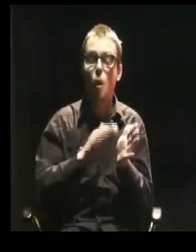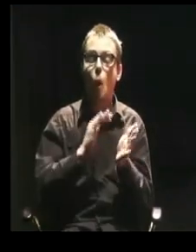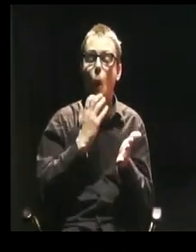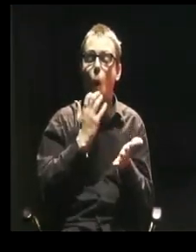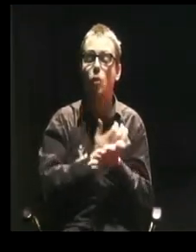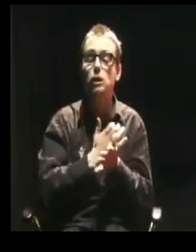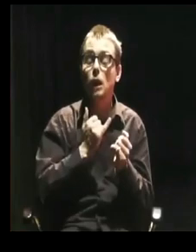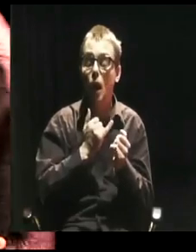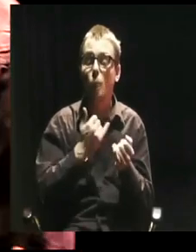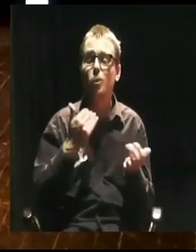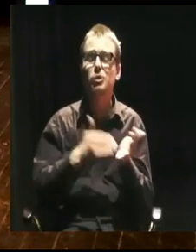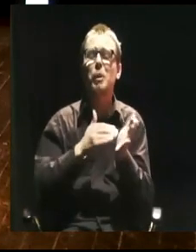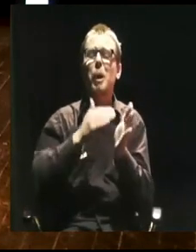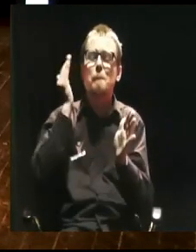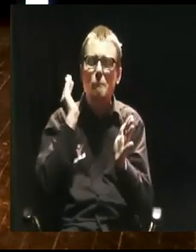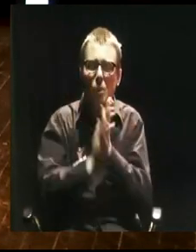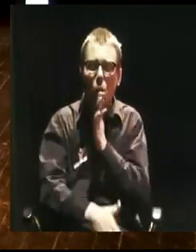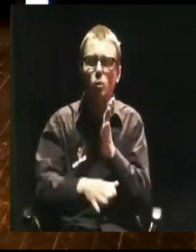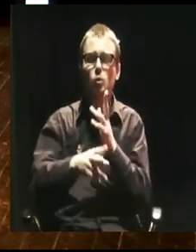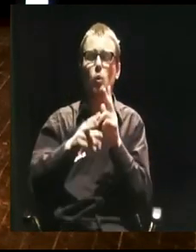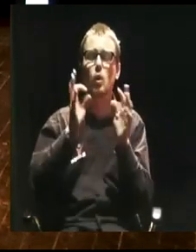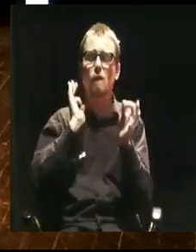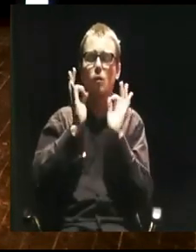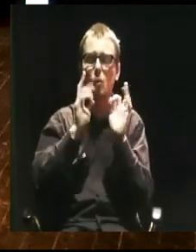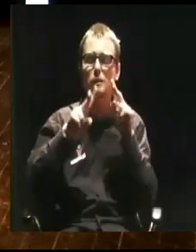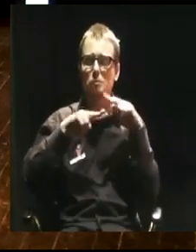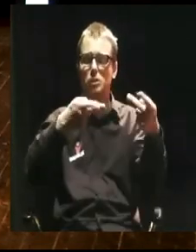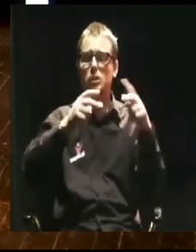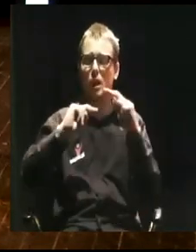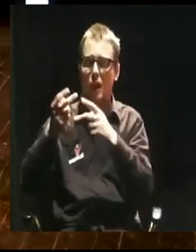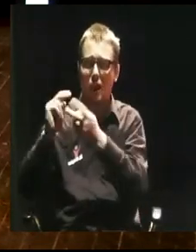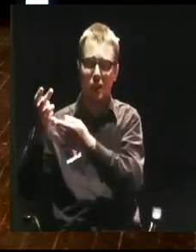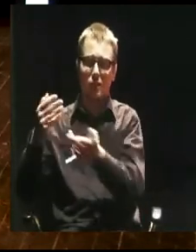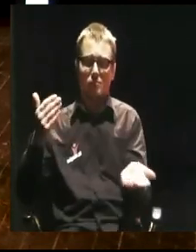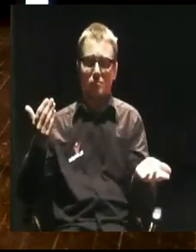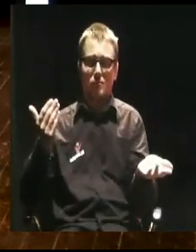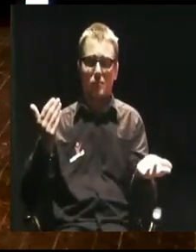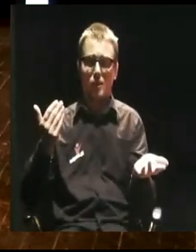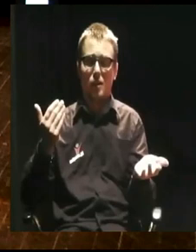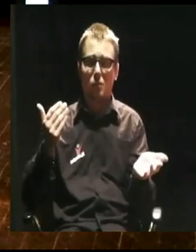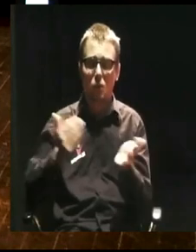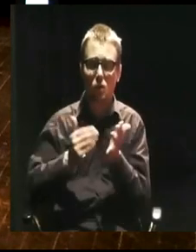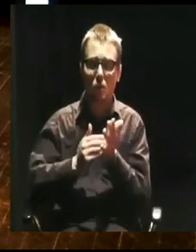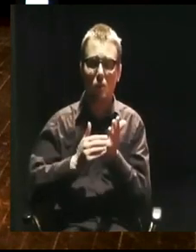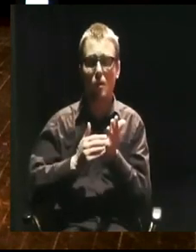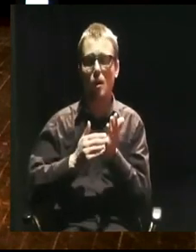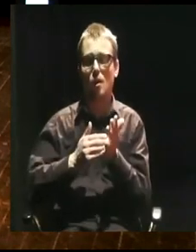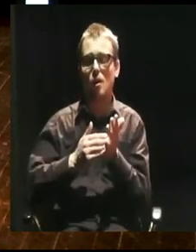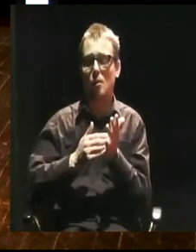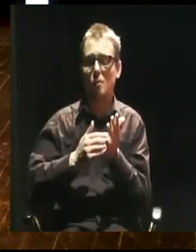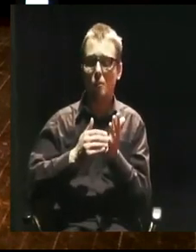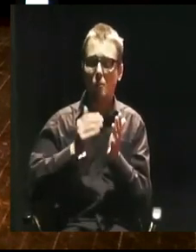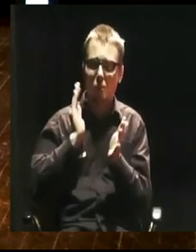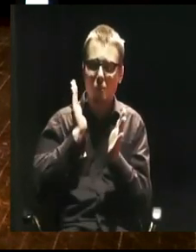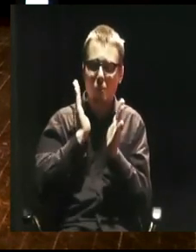Jezu, mówmy prosto, naprawdę, to nie jest problem, tylko mówmy z sensem i na temat. Żeby nie było, że tutaj robię z siebie jakąś